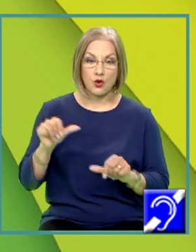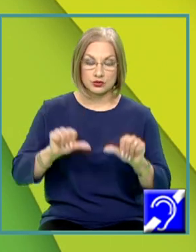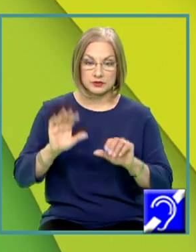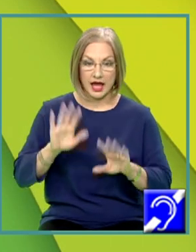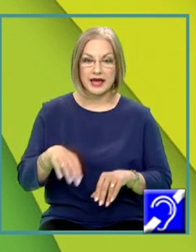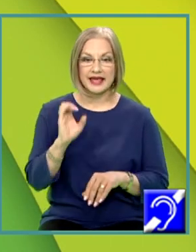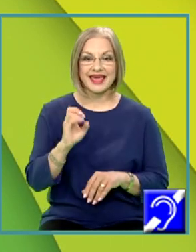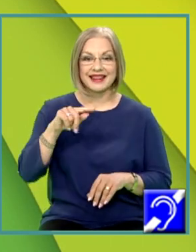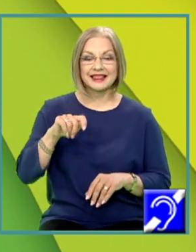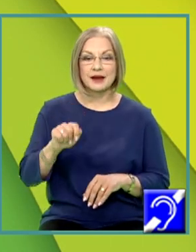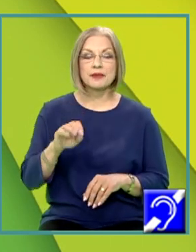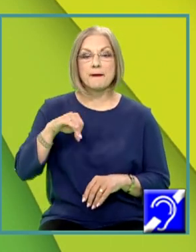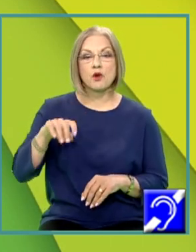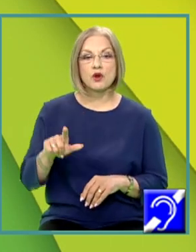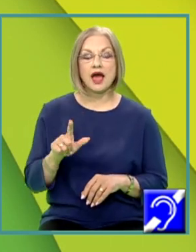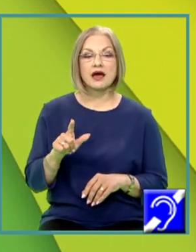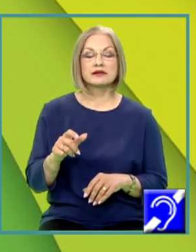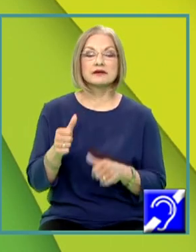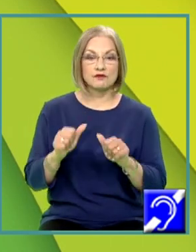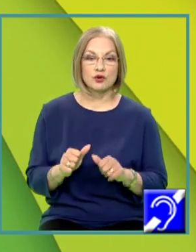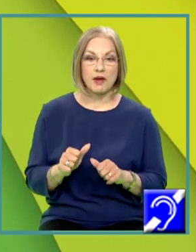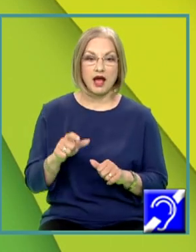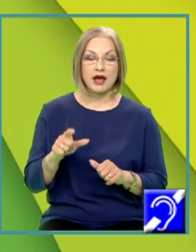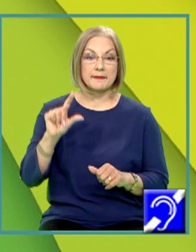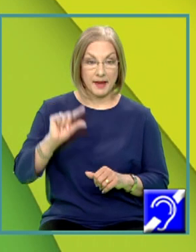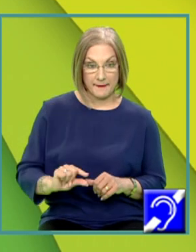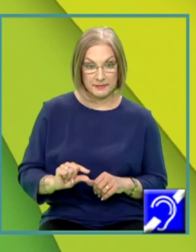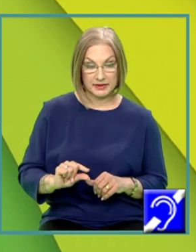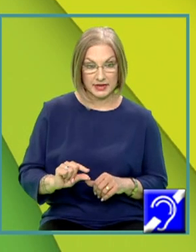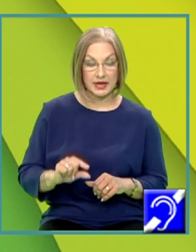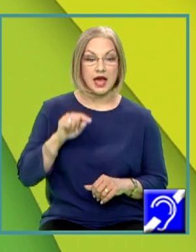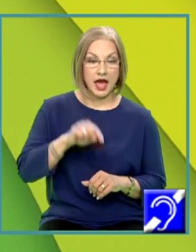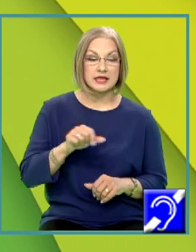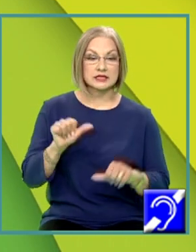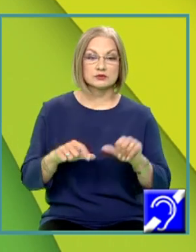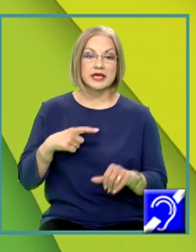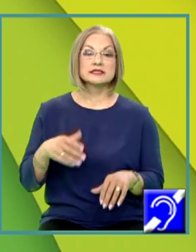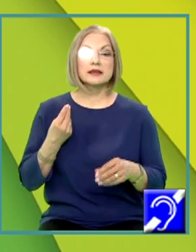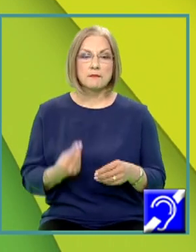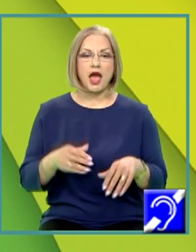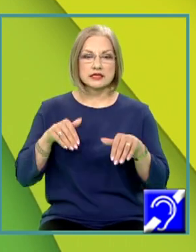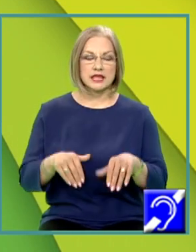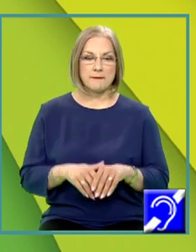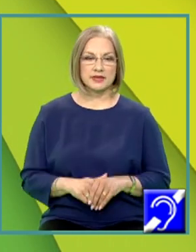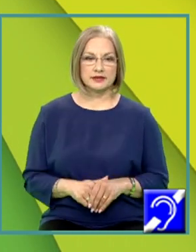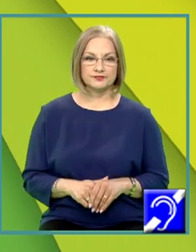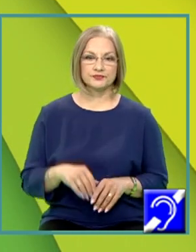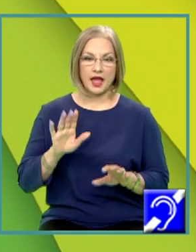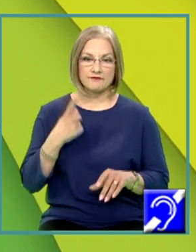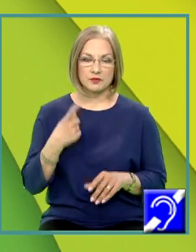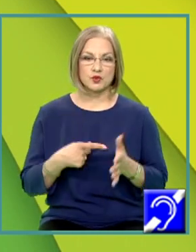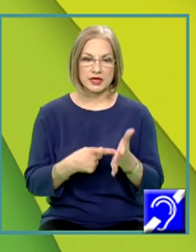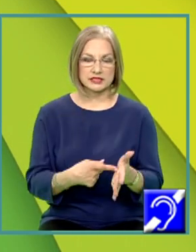are entalpia molară de formare standard mai mică, cu atât substanța este mai stabilă. Și avem aici un